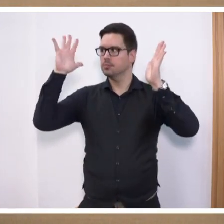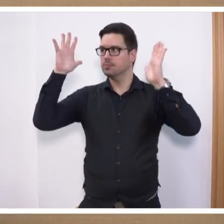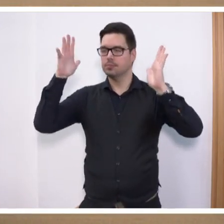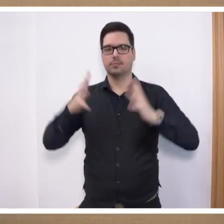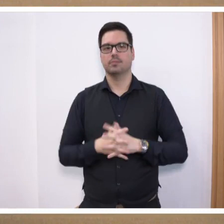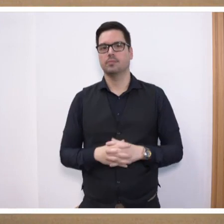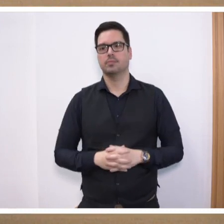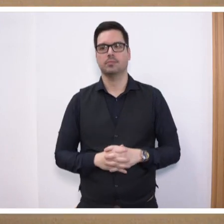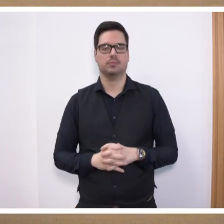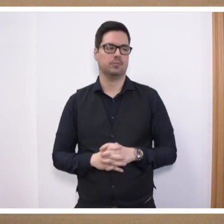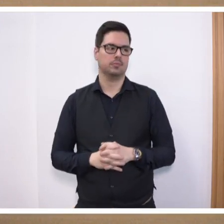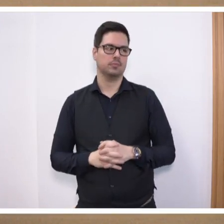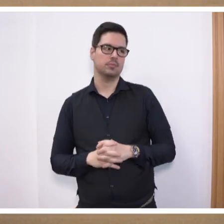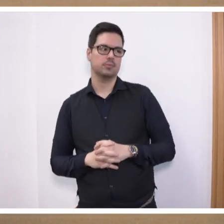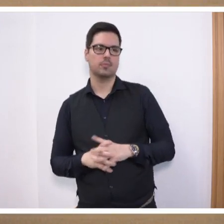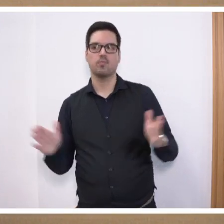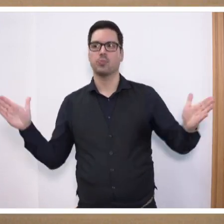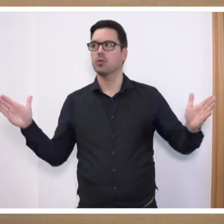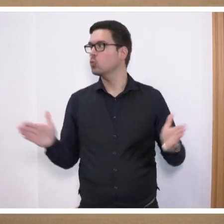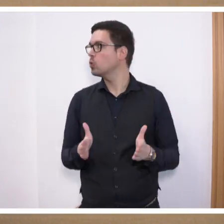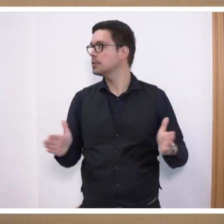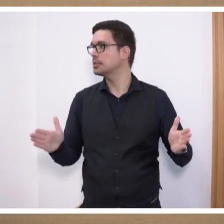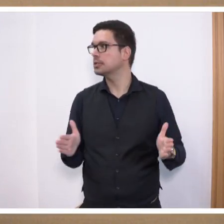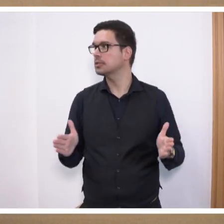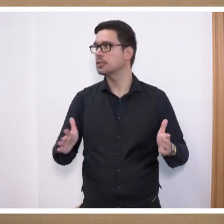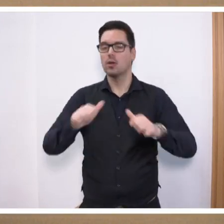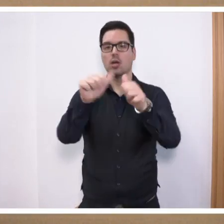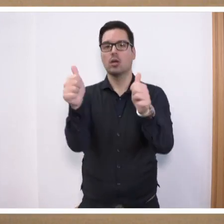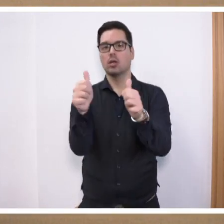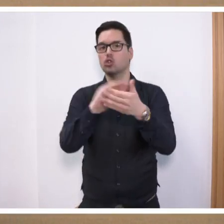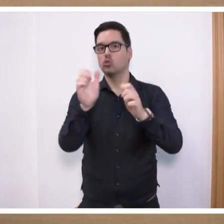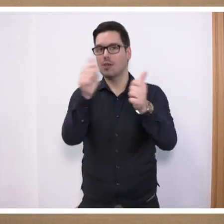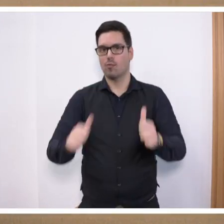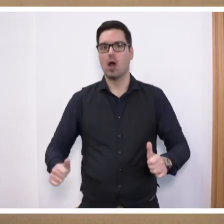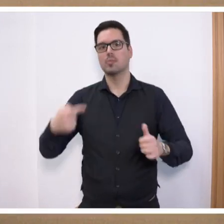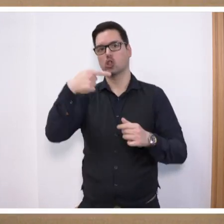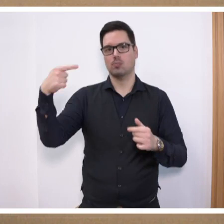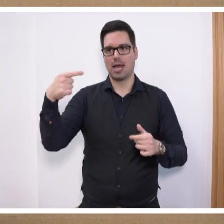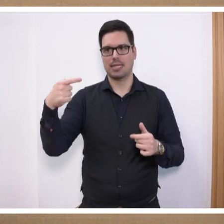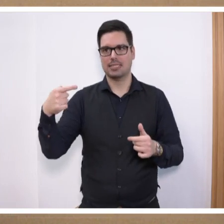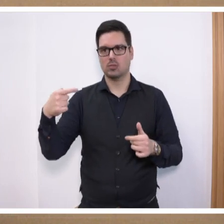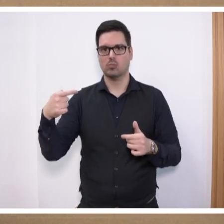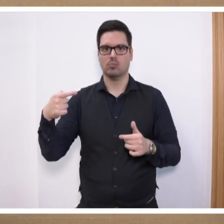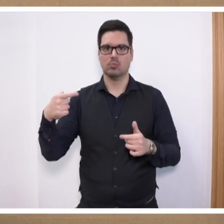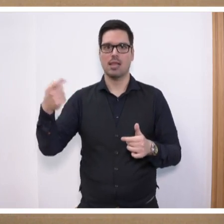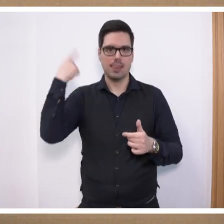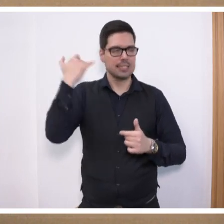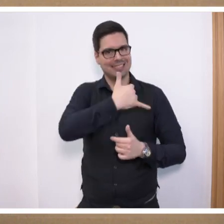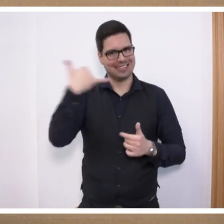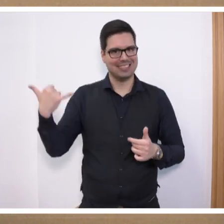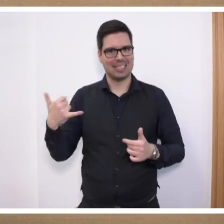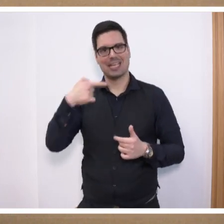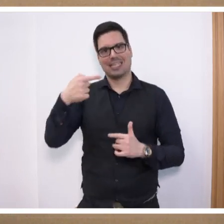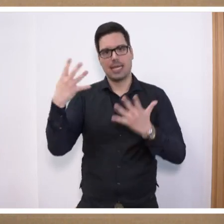Ich möchte kurz auf die Schulform eingehen. Gymnasien, wir haben letztes Jahr sehr, sehr intensiv hier die